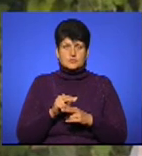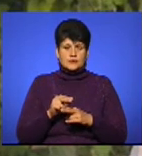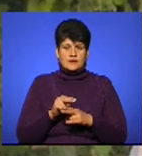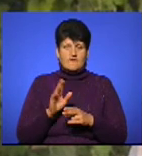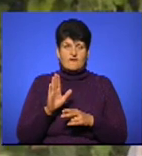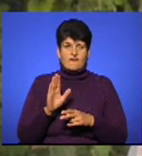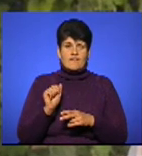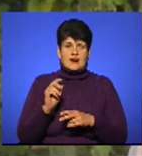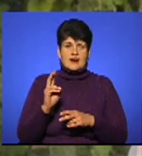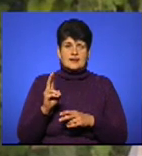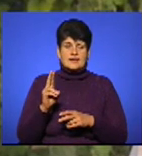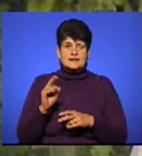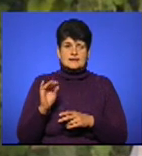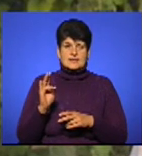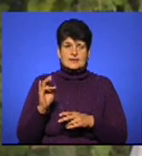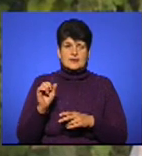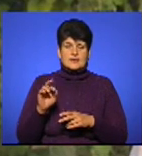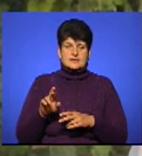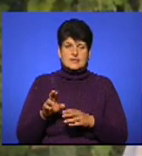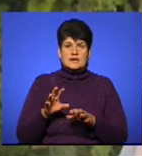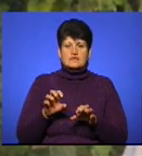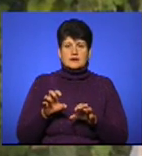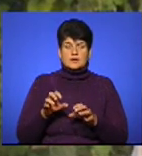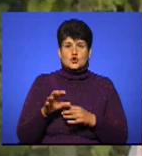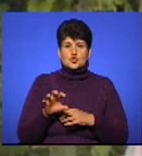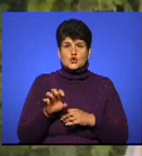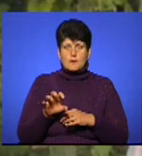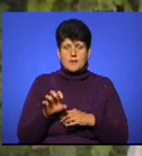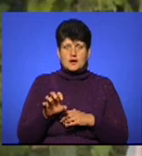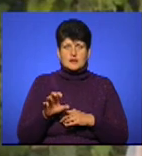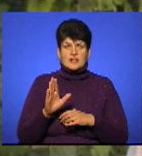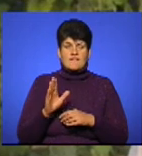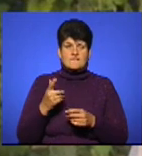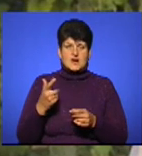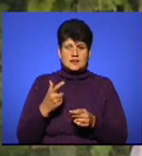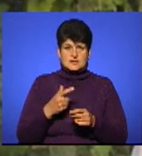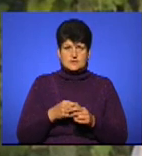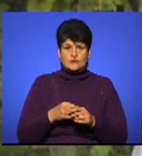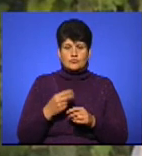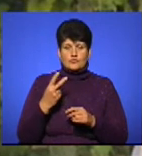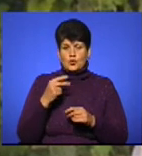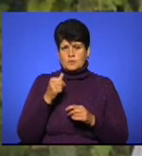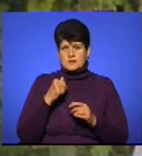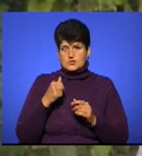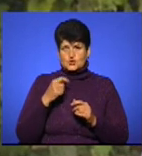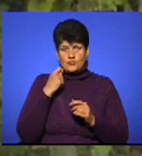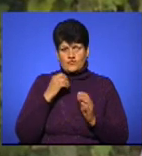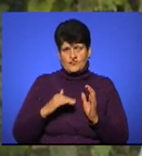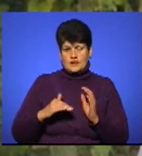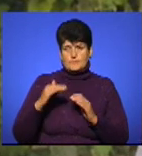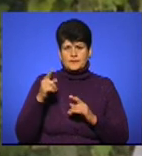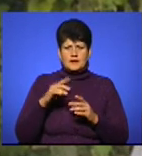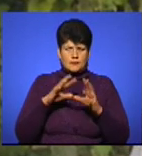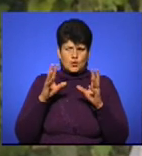вакцинація тварин. Тому собаки вакцинують з двохмісячного віку, там йде